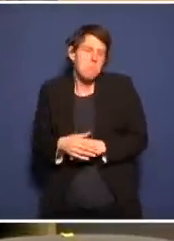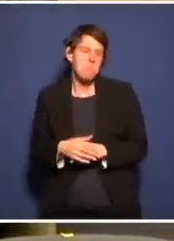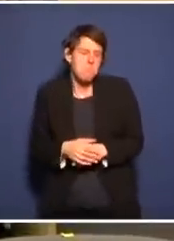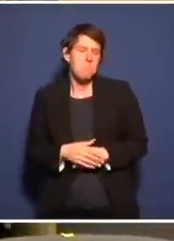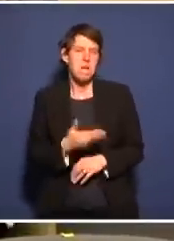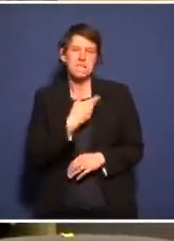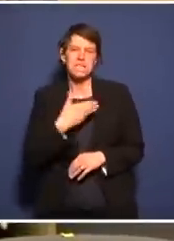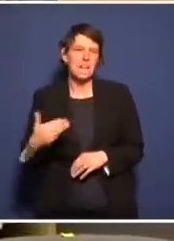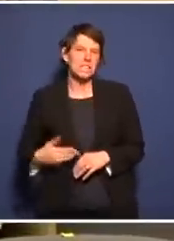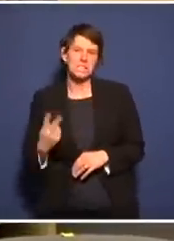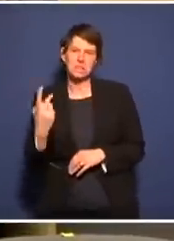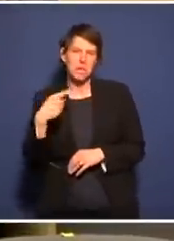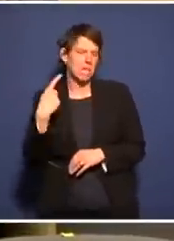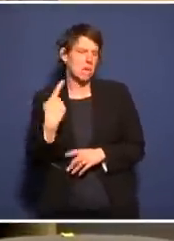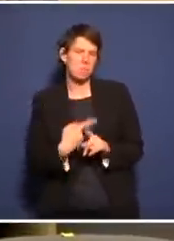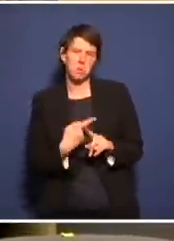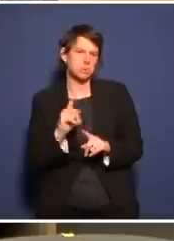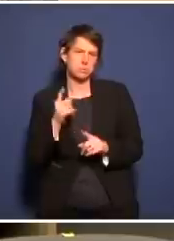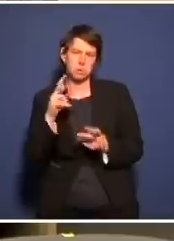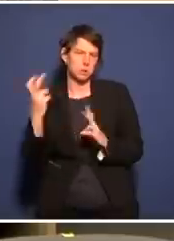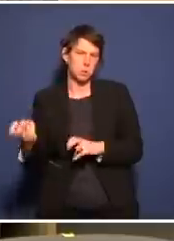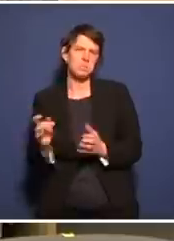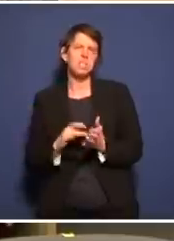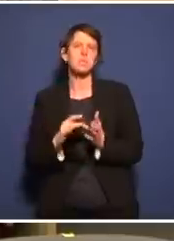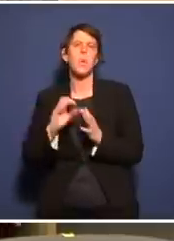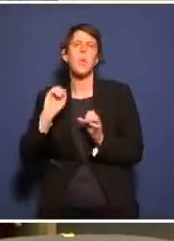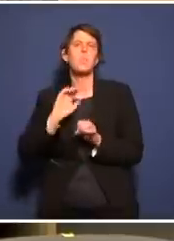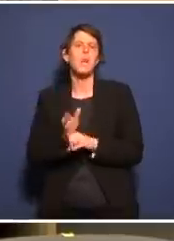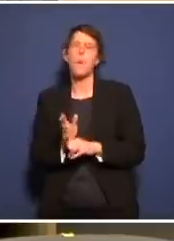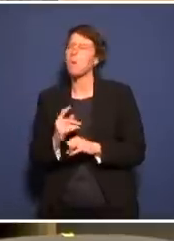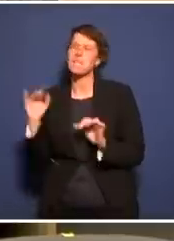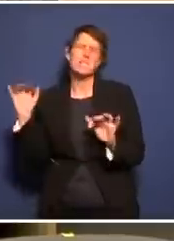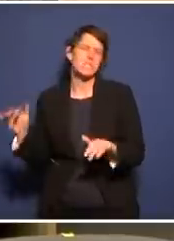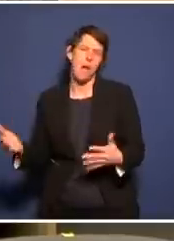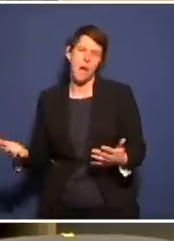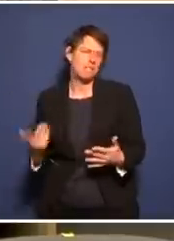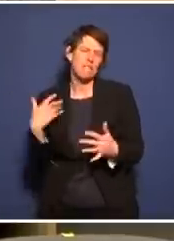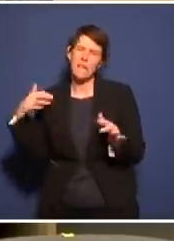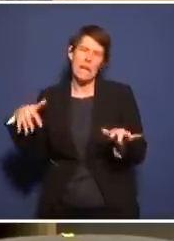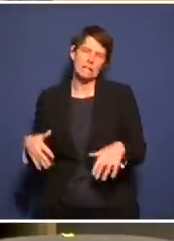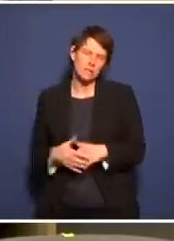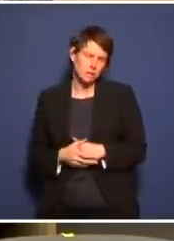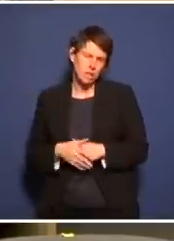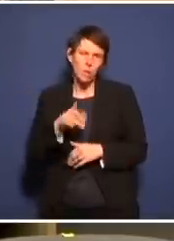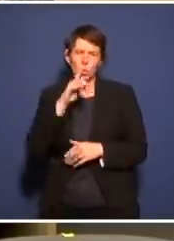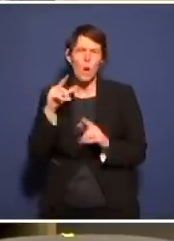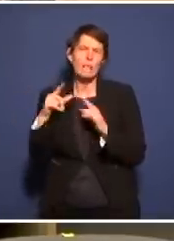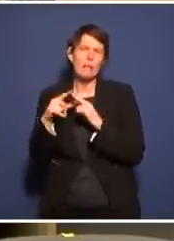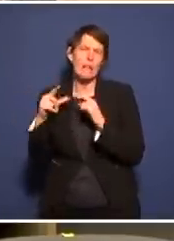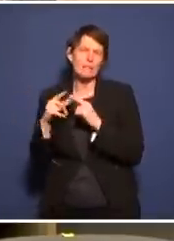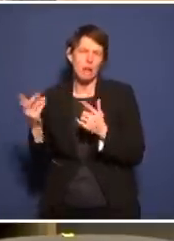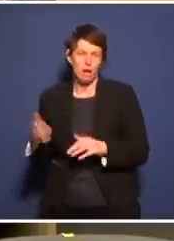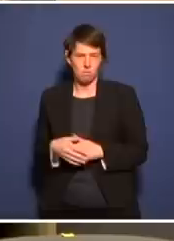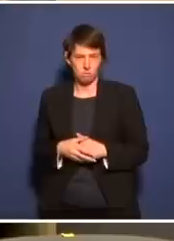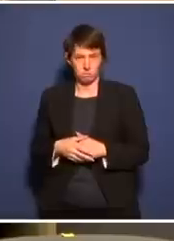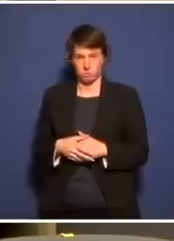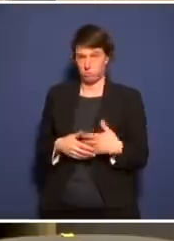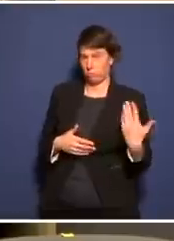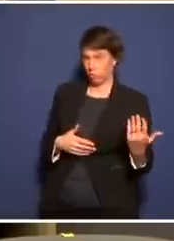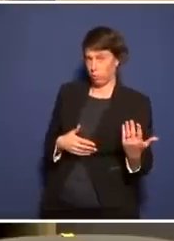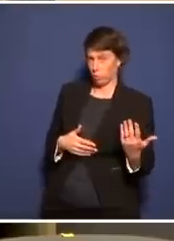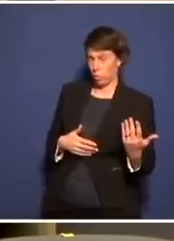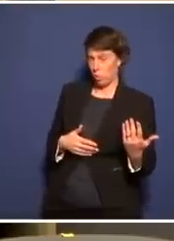werden, weil dort Omikron quasi nicht existent sei, sondern nur Delta. Was bedeutet ein solcher